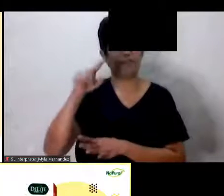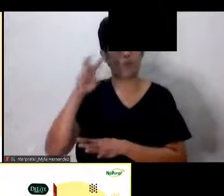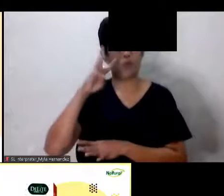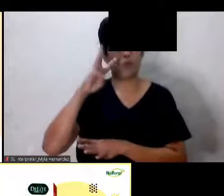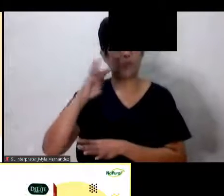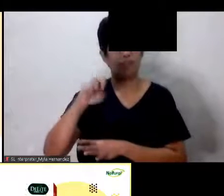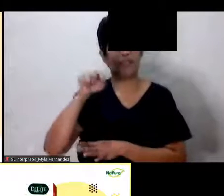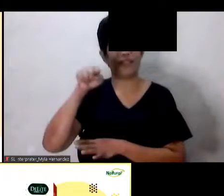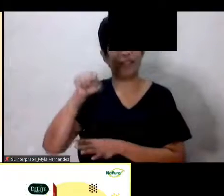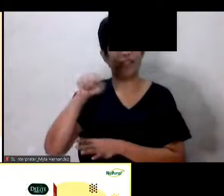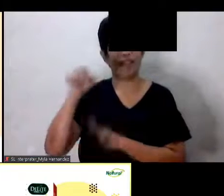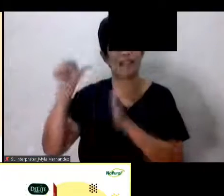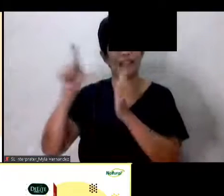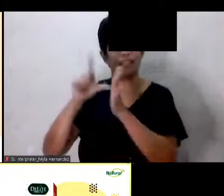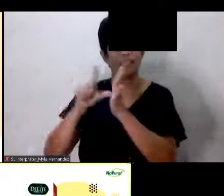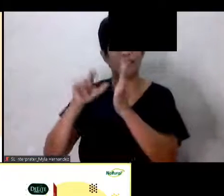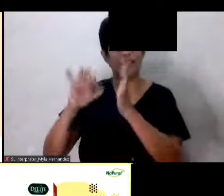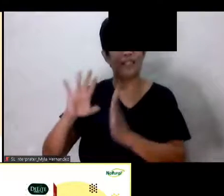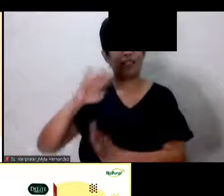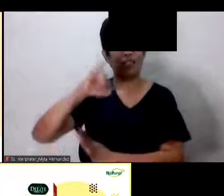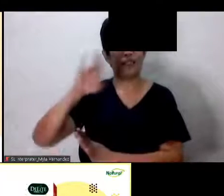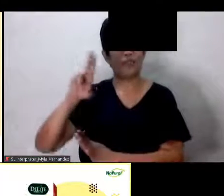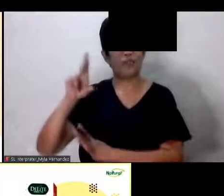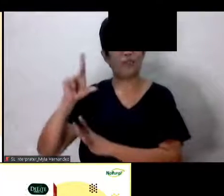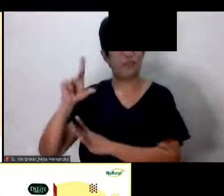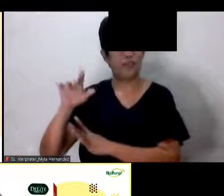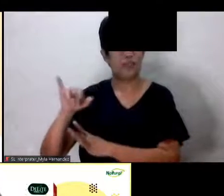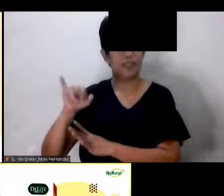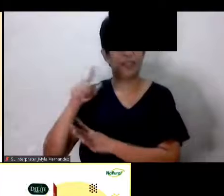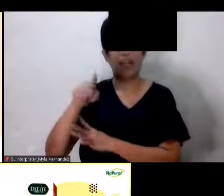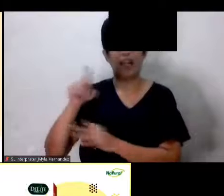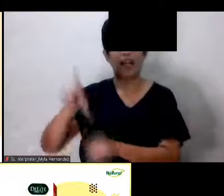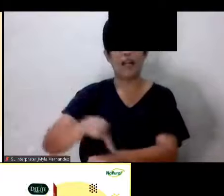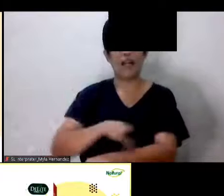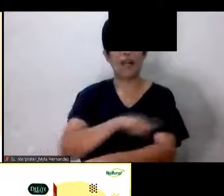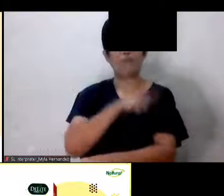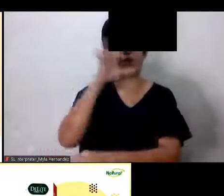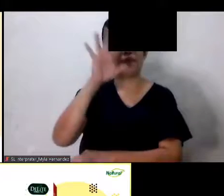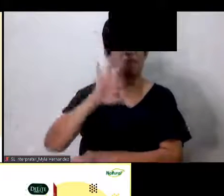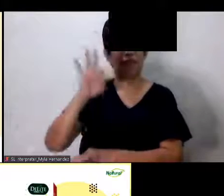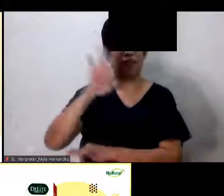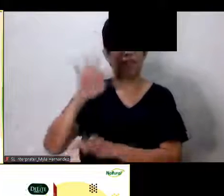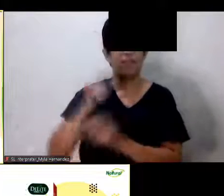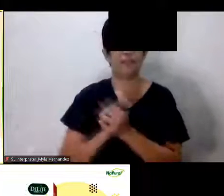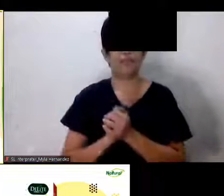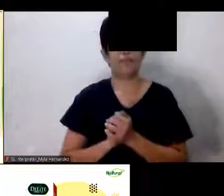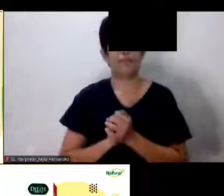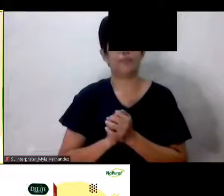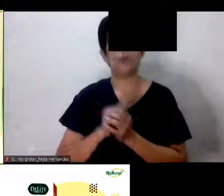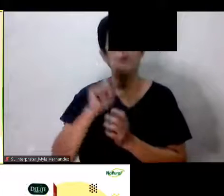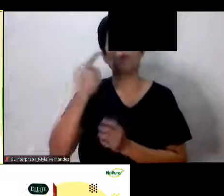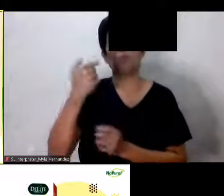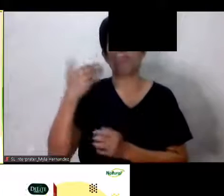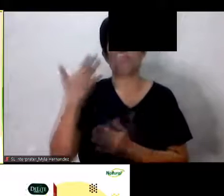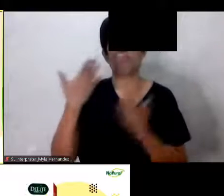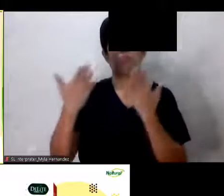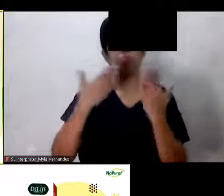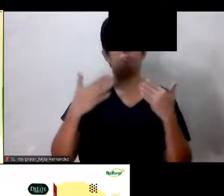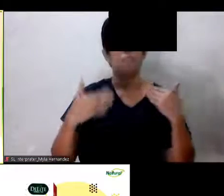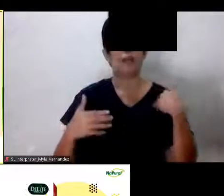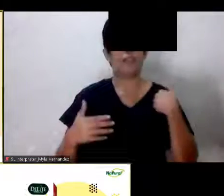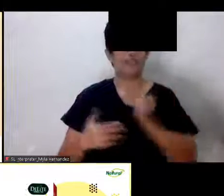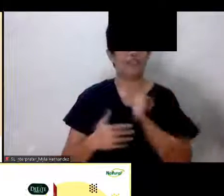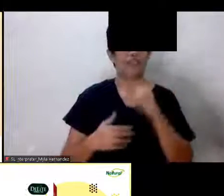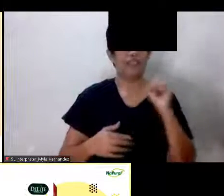Julie na ang haba-haba ng araw ko nitong Friday na ito Okay? Napagod ka lang napagod ka lang talaga Okay?